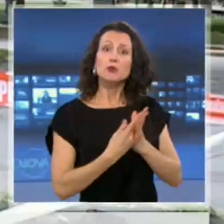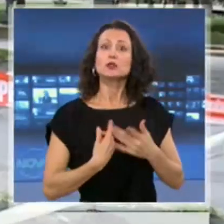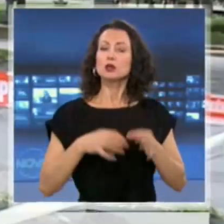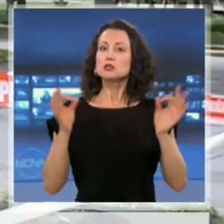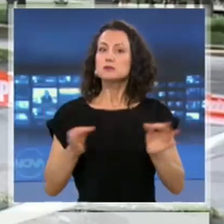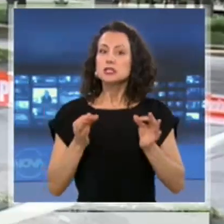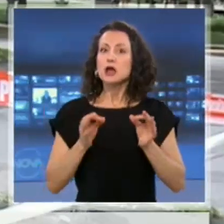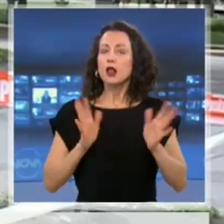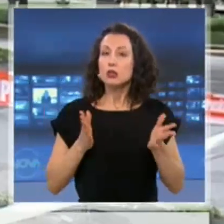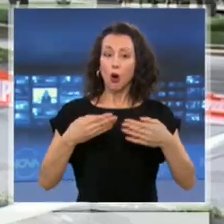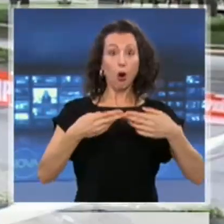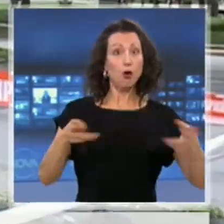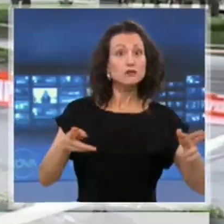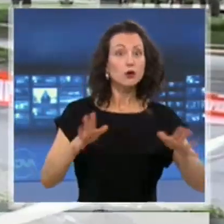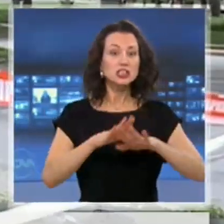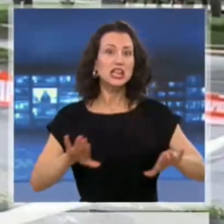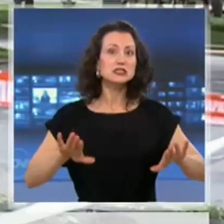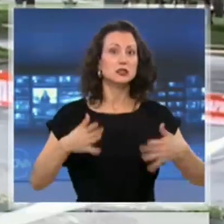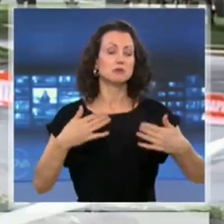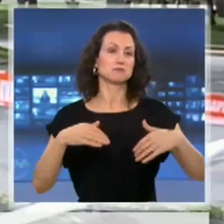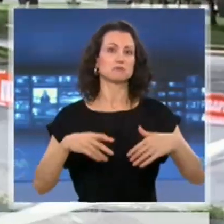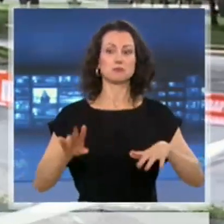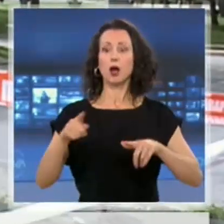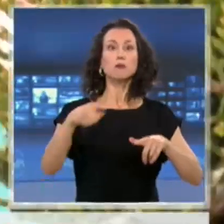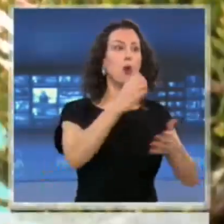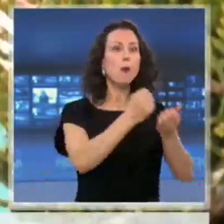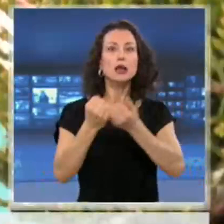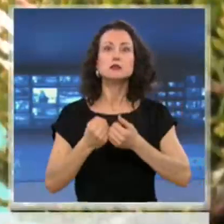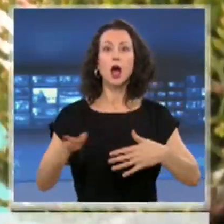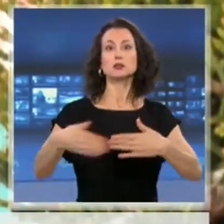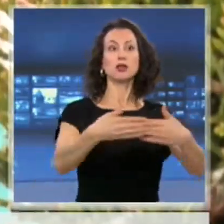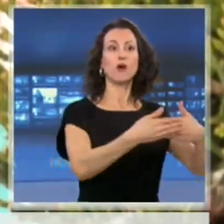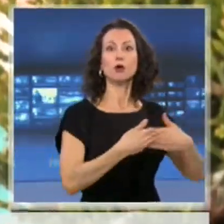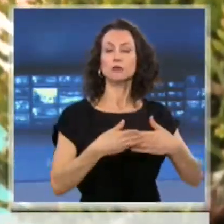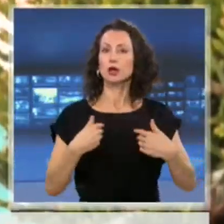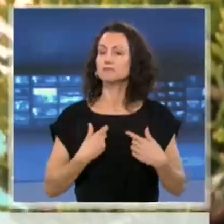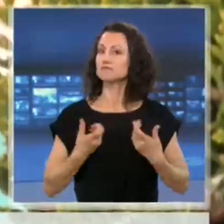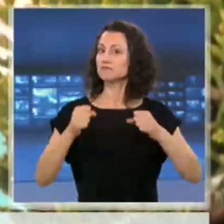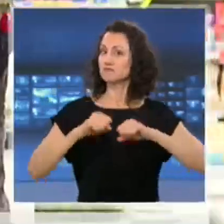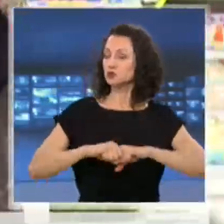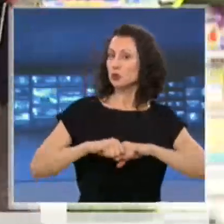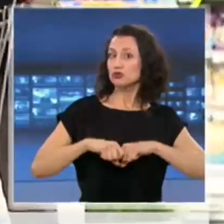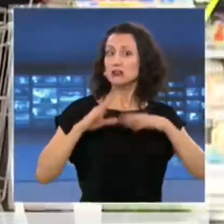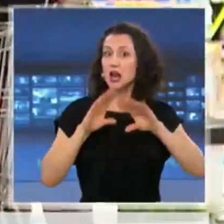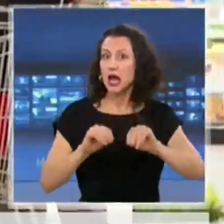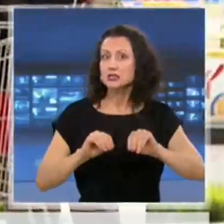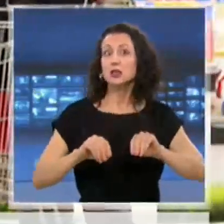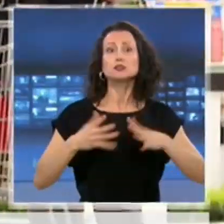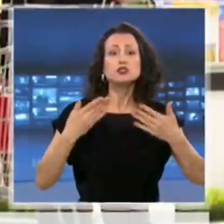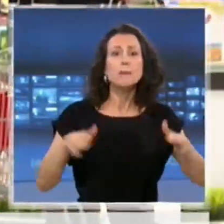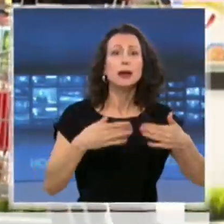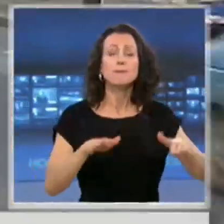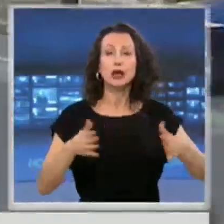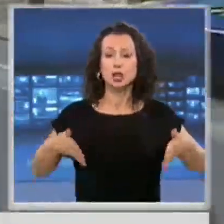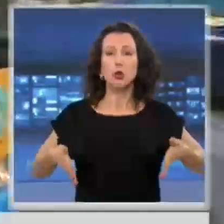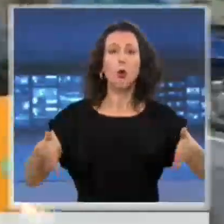те останаха затворени. От столична община обещаха да премахнат огражденията. Всичко друго си остава по-старому. Като носенето на маски, затворени